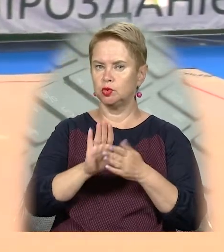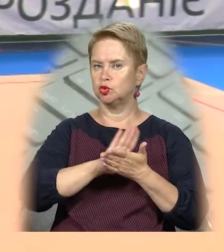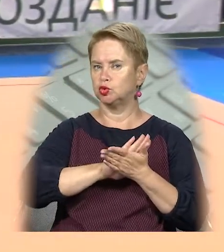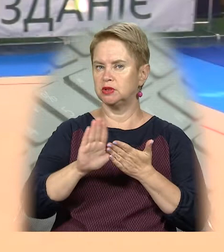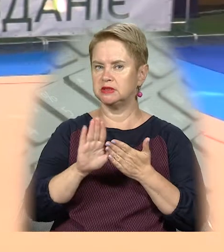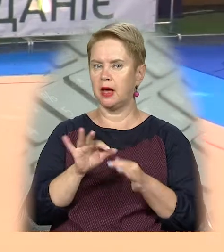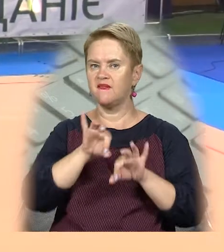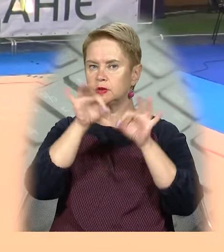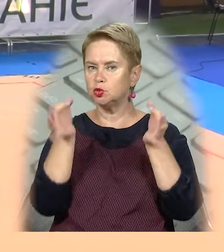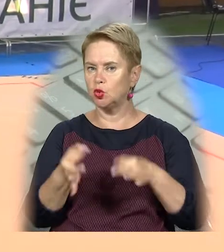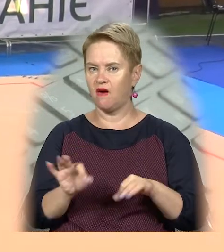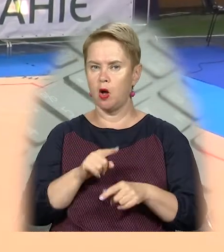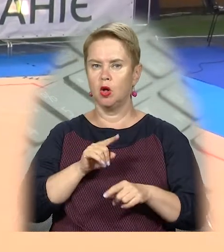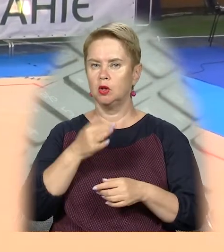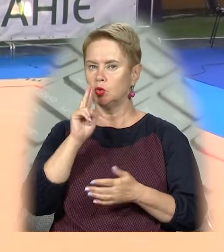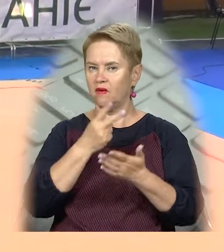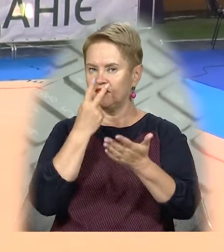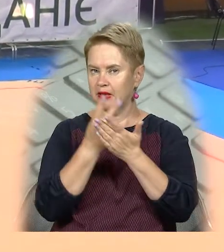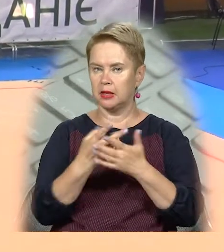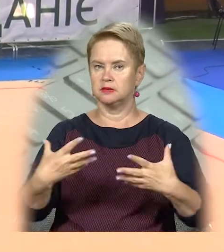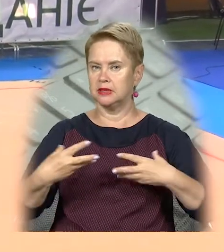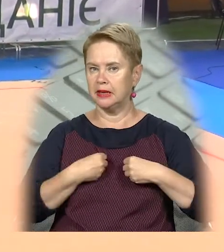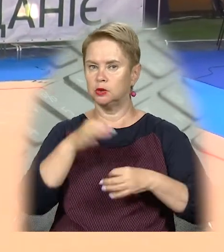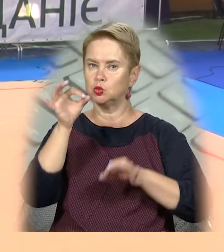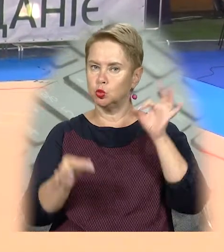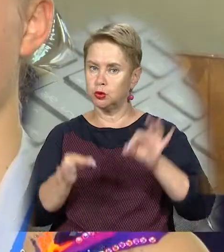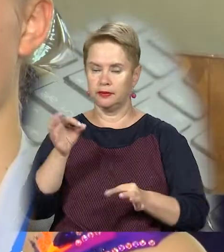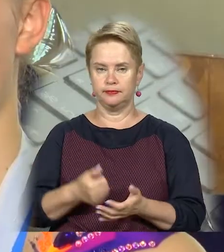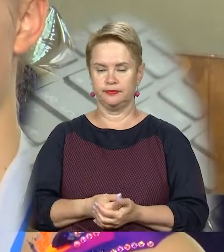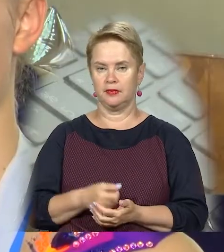чисто та віртуозно. Номер має захопити і глядачів, і суддів.